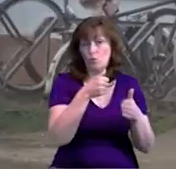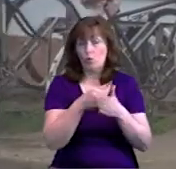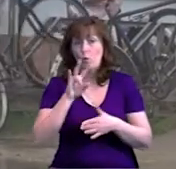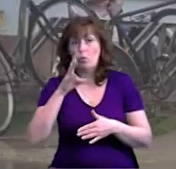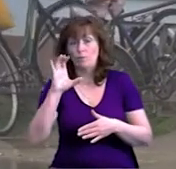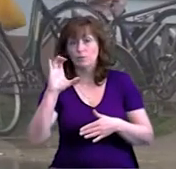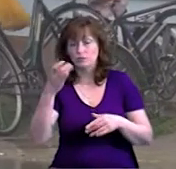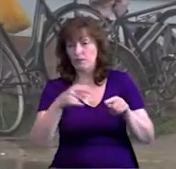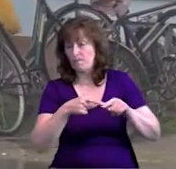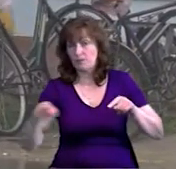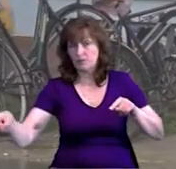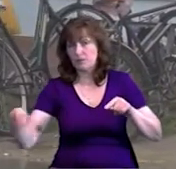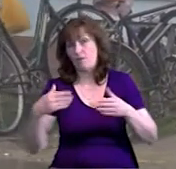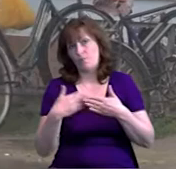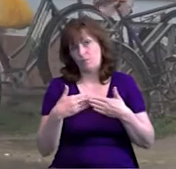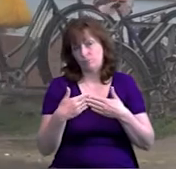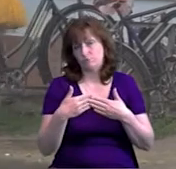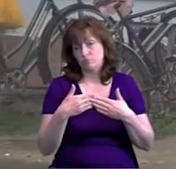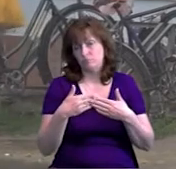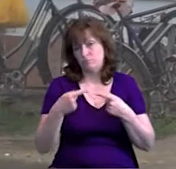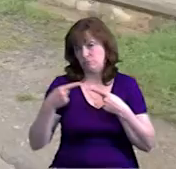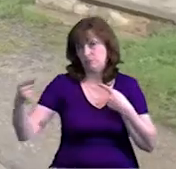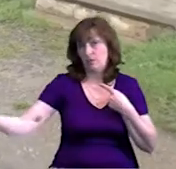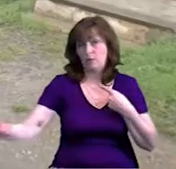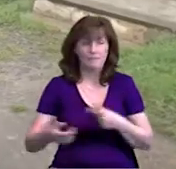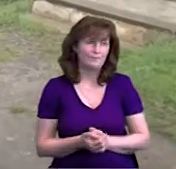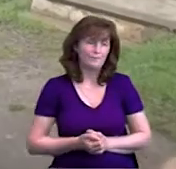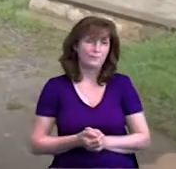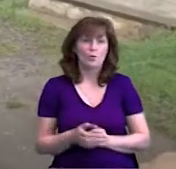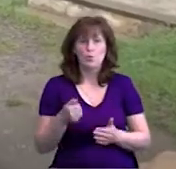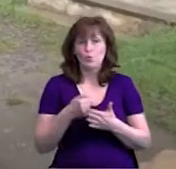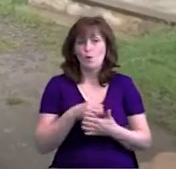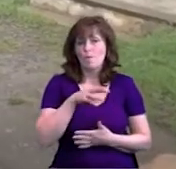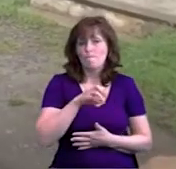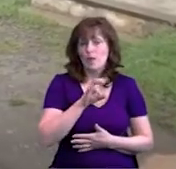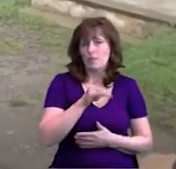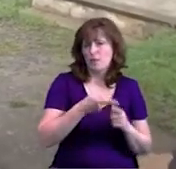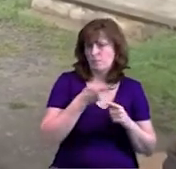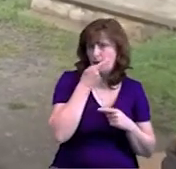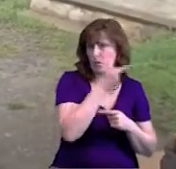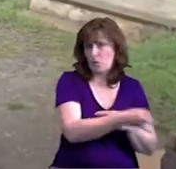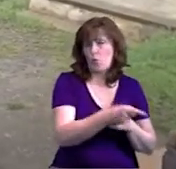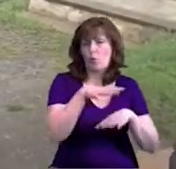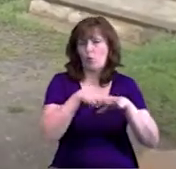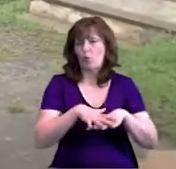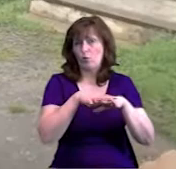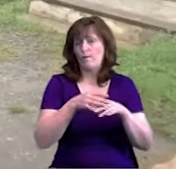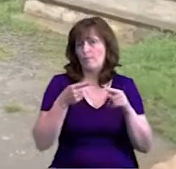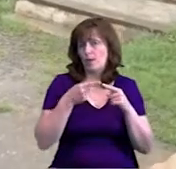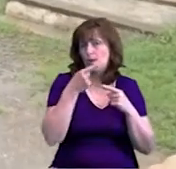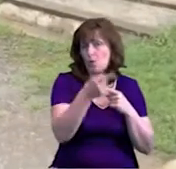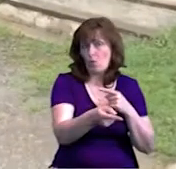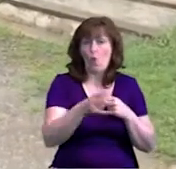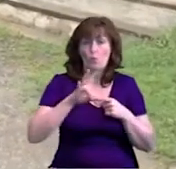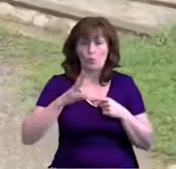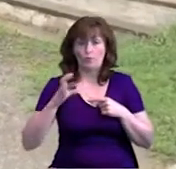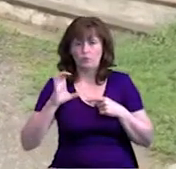який стане майбутнім районним центром, на десятик кілометрів далі. До мене нам далеко, до Кулюковки нам далеко, тільки